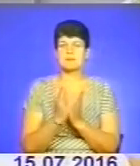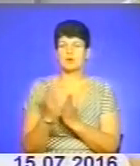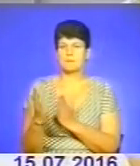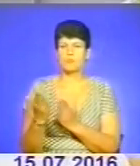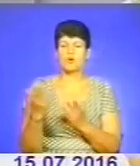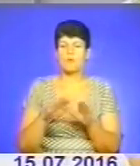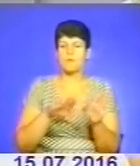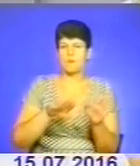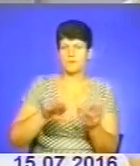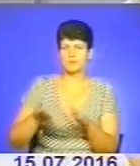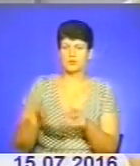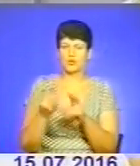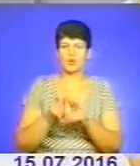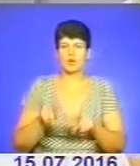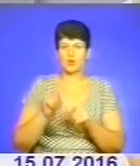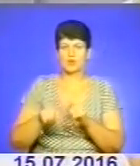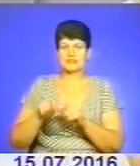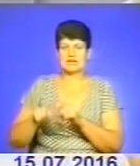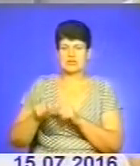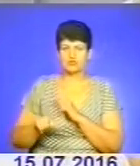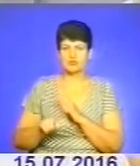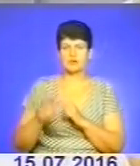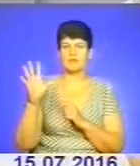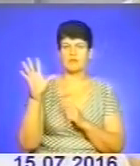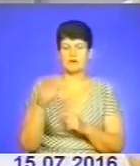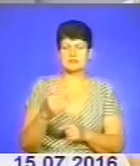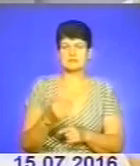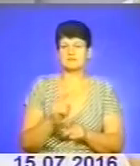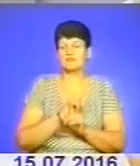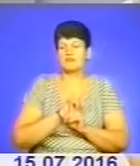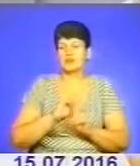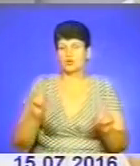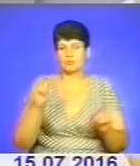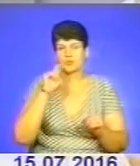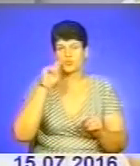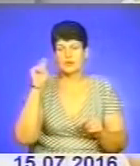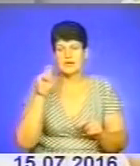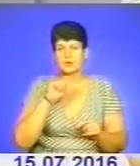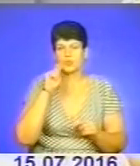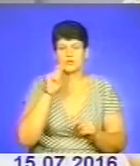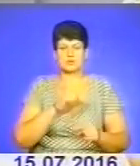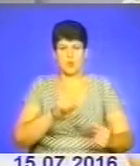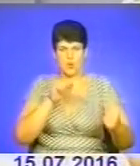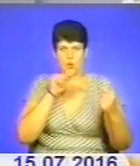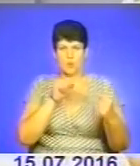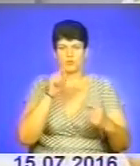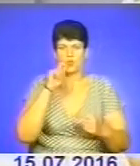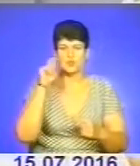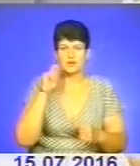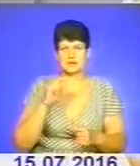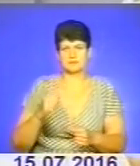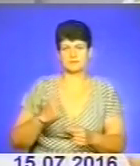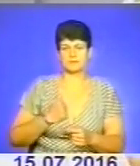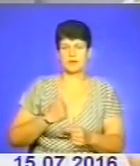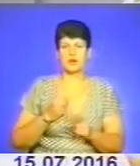згодом будуть досліджувати весь феномен України, українського опору і також саме українських збройних сил.